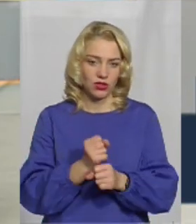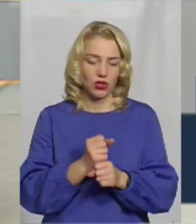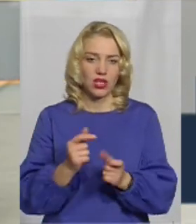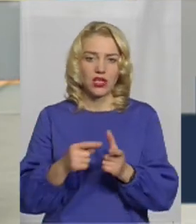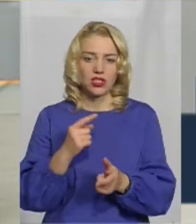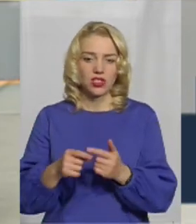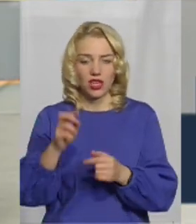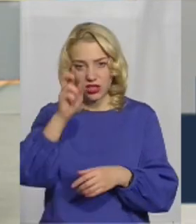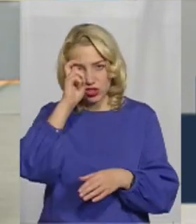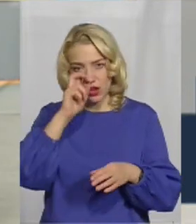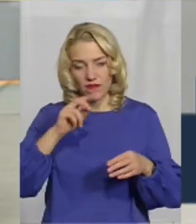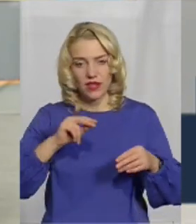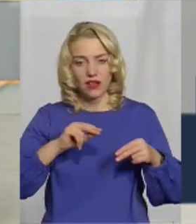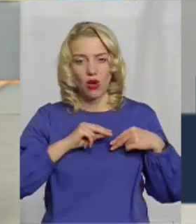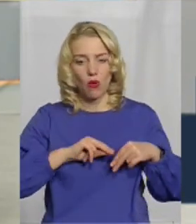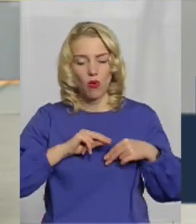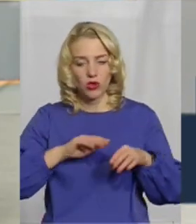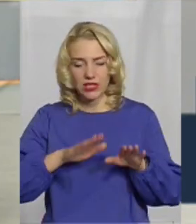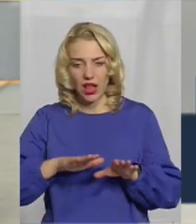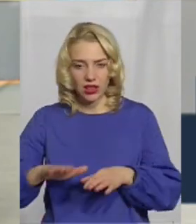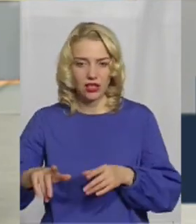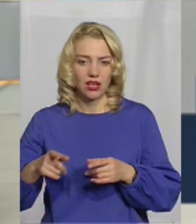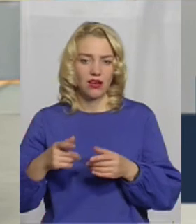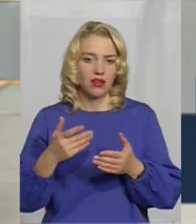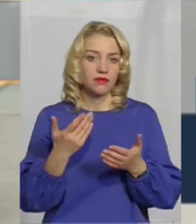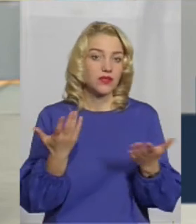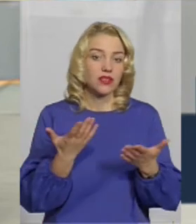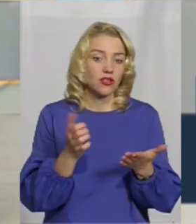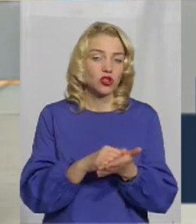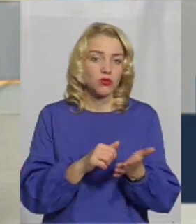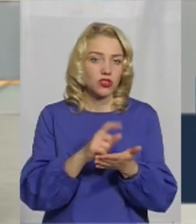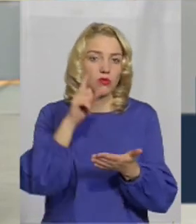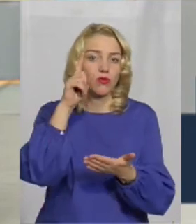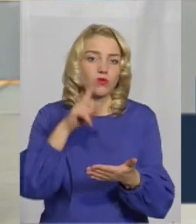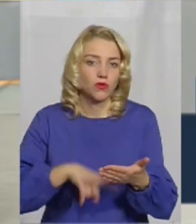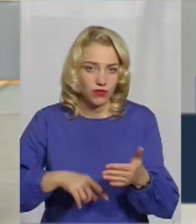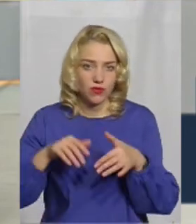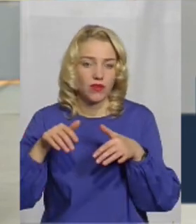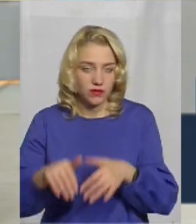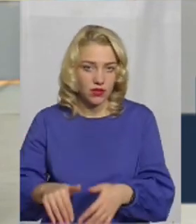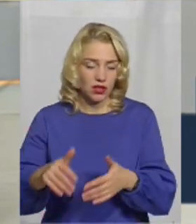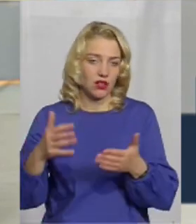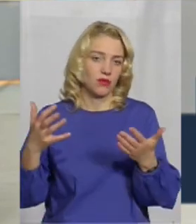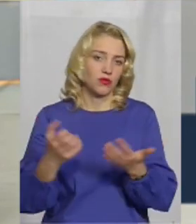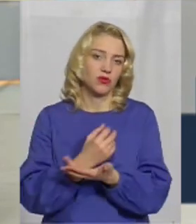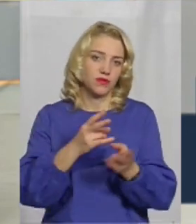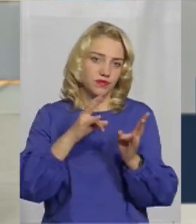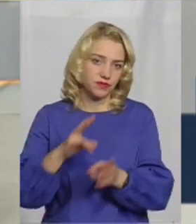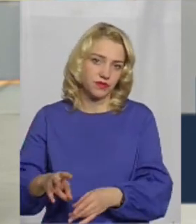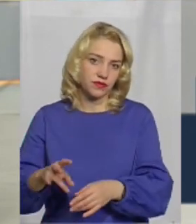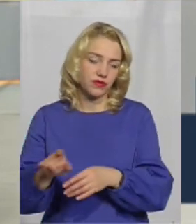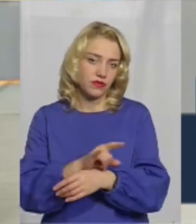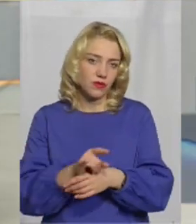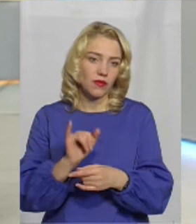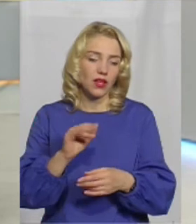державних посадах, вони десь теж чомусь довірилися з тієї чи іншої причини, і комусь протестуючи покупцю, вони стають жертвами шахріїв. І